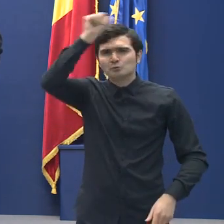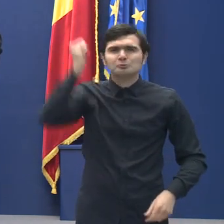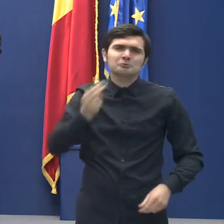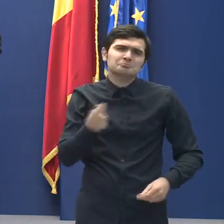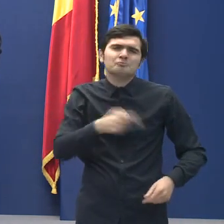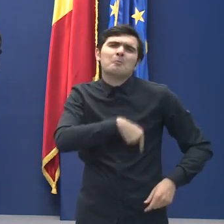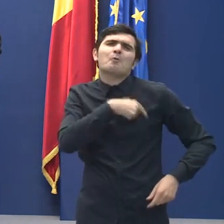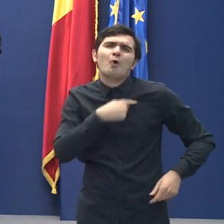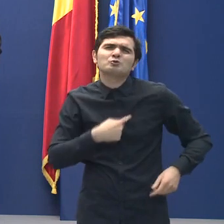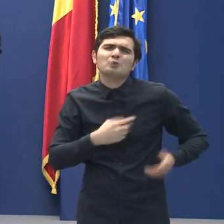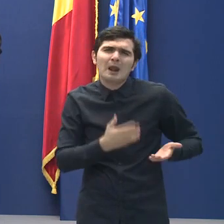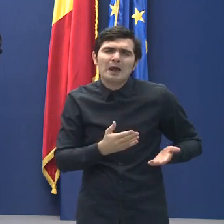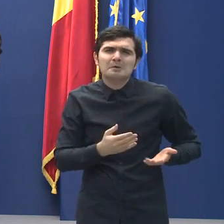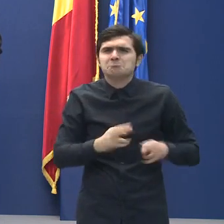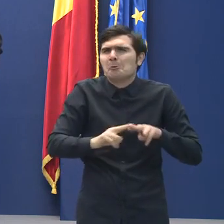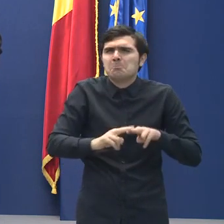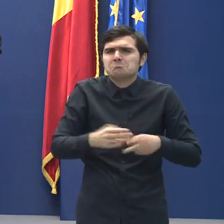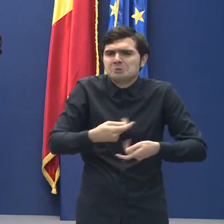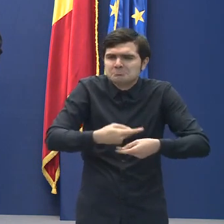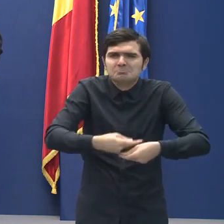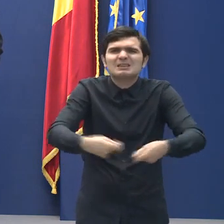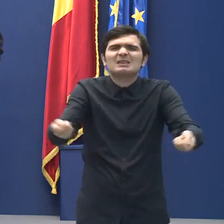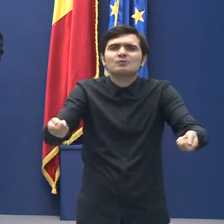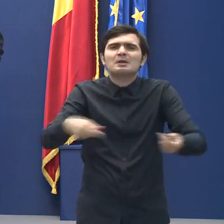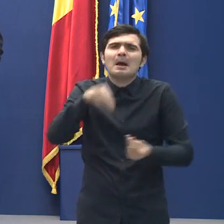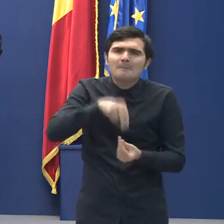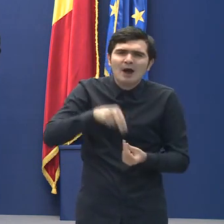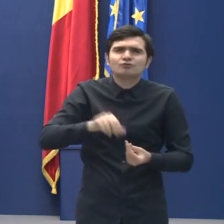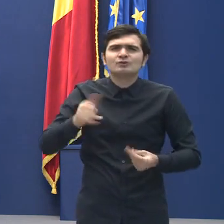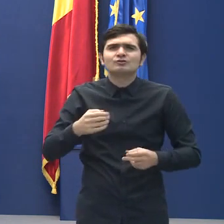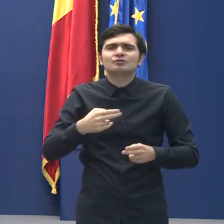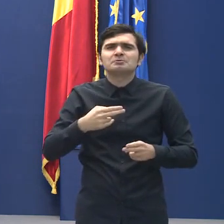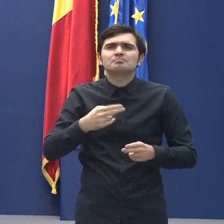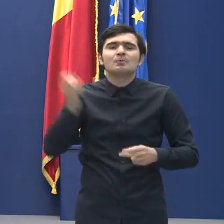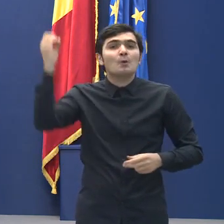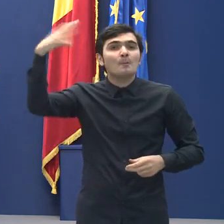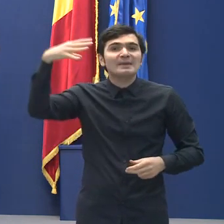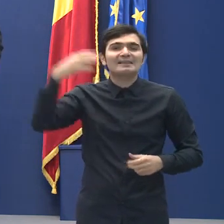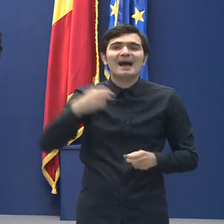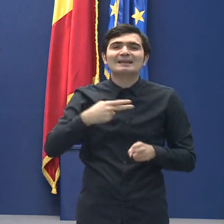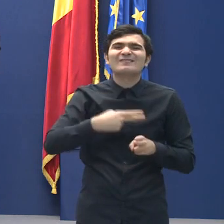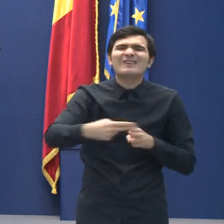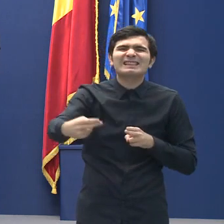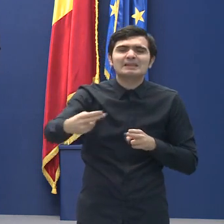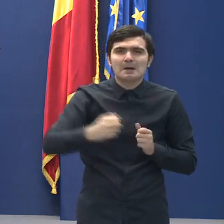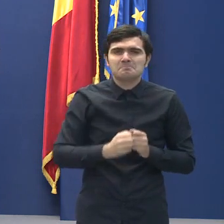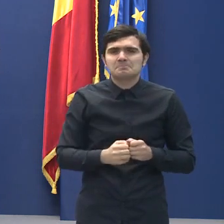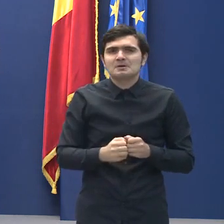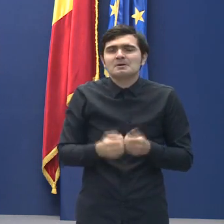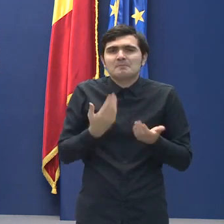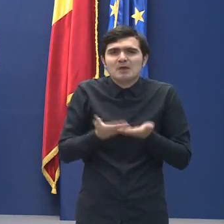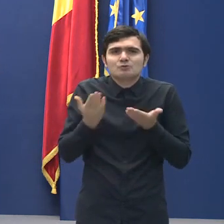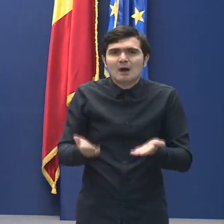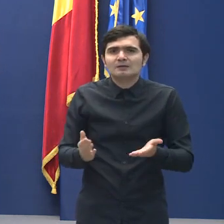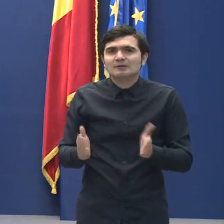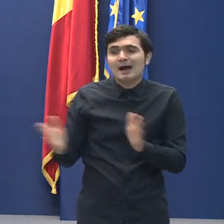distribuirea Paștilor și a Sfintei Lumini venite de la Ierusalim, între Patriarhia Română